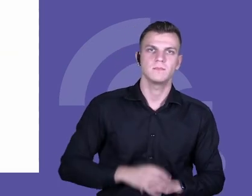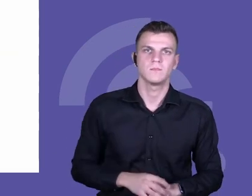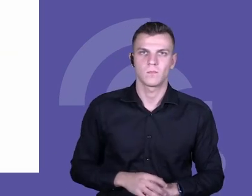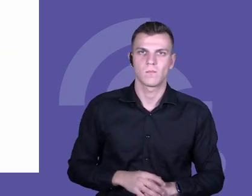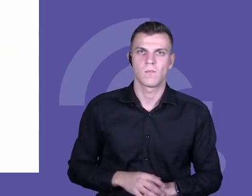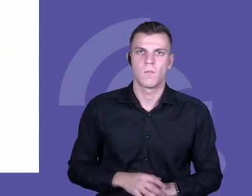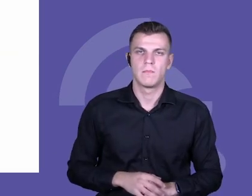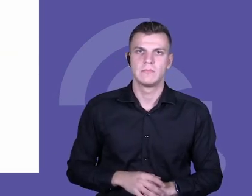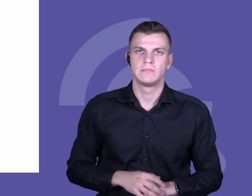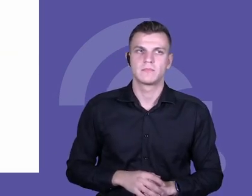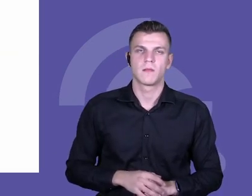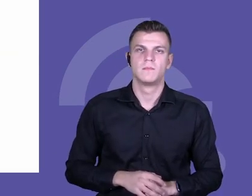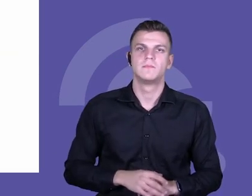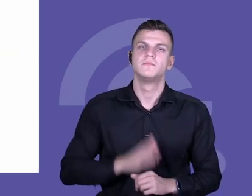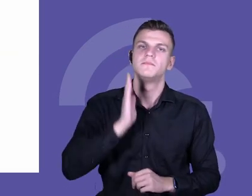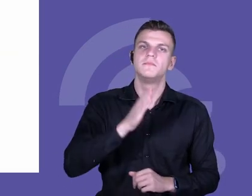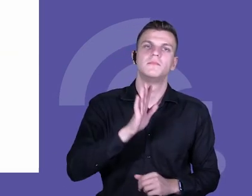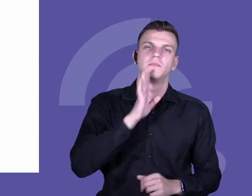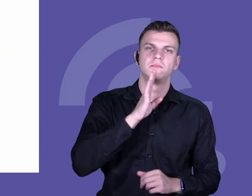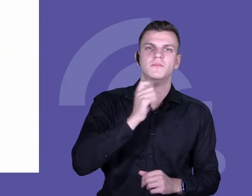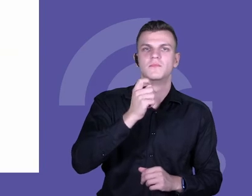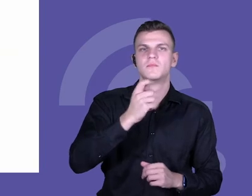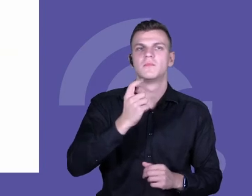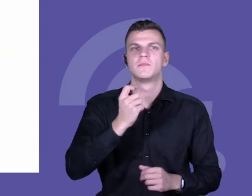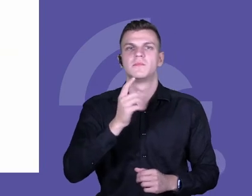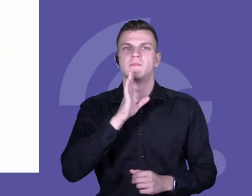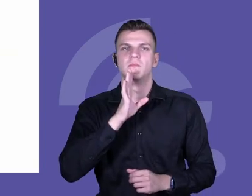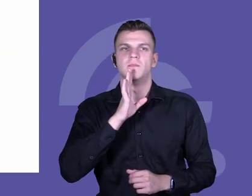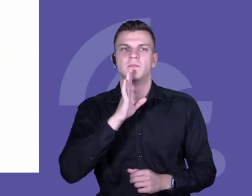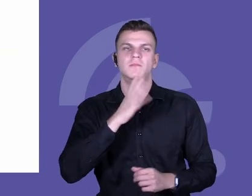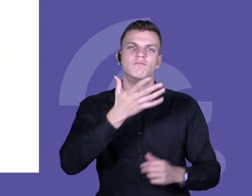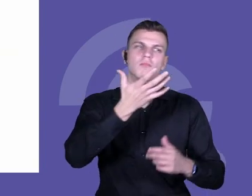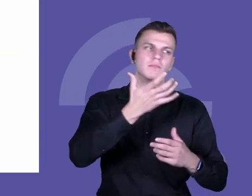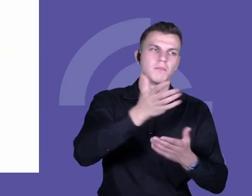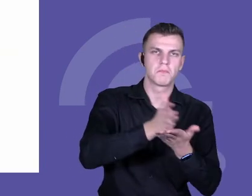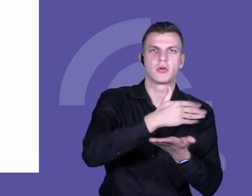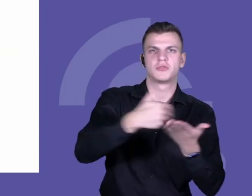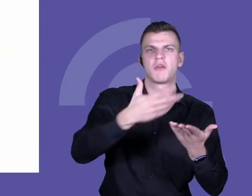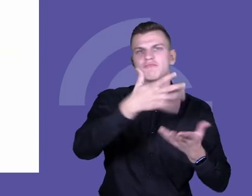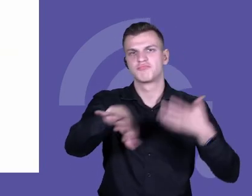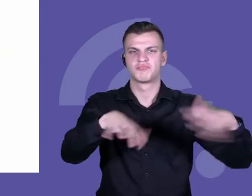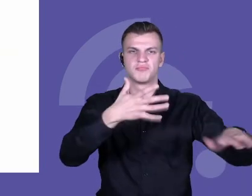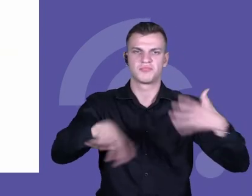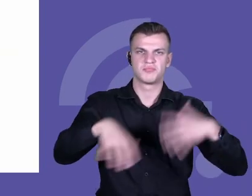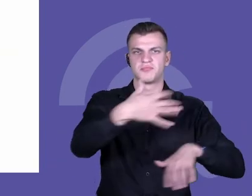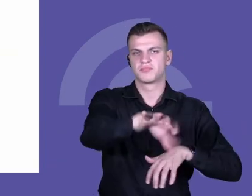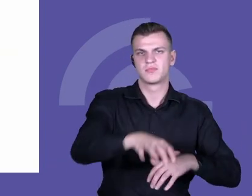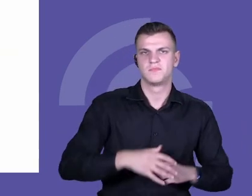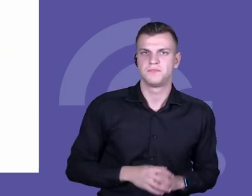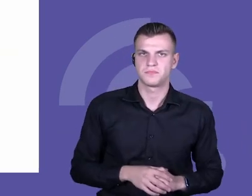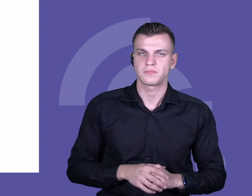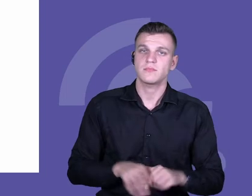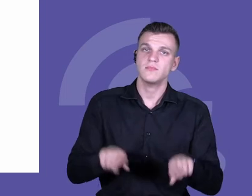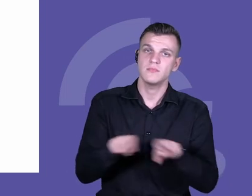wspólnymi doświadczeniami, czy tematyką, czy klasami. Konieczność jest również, żeby